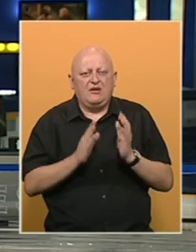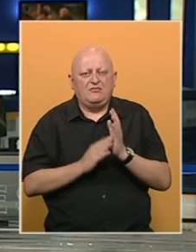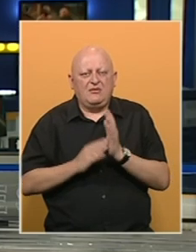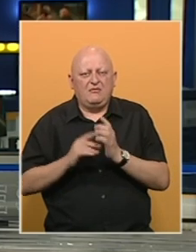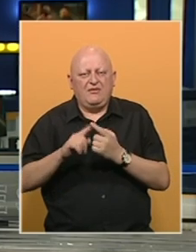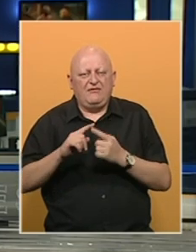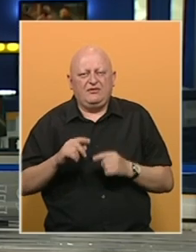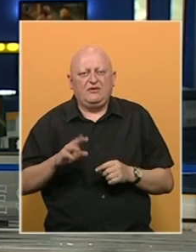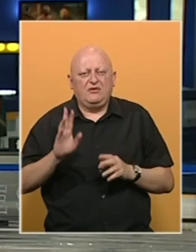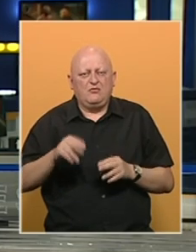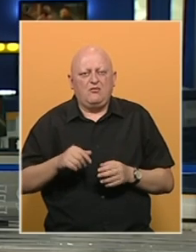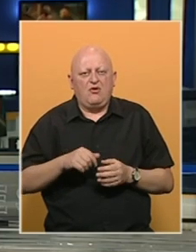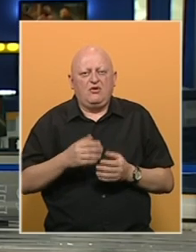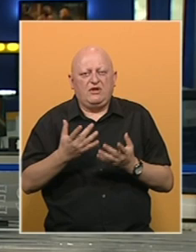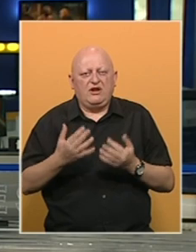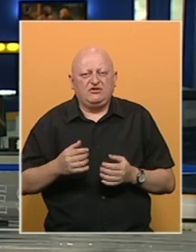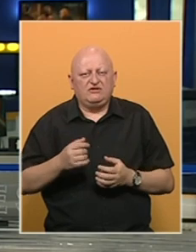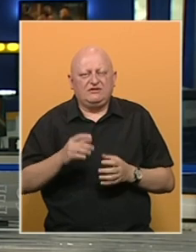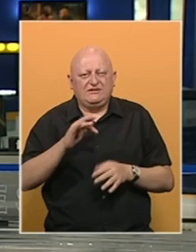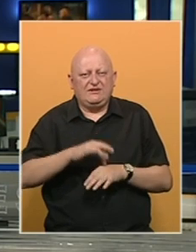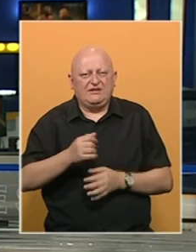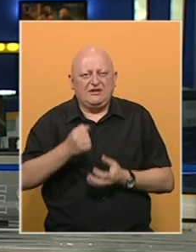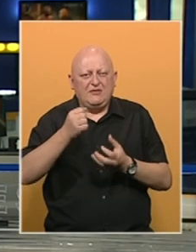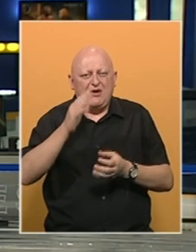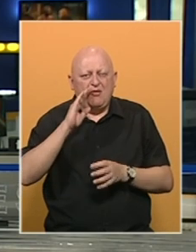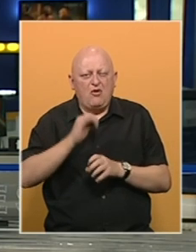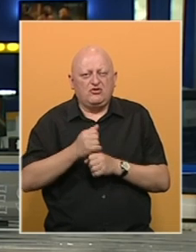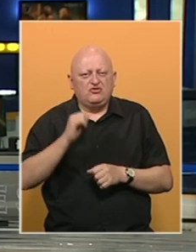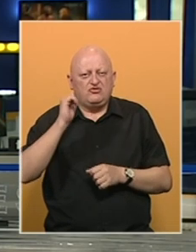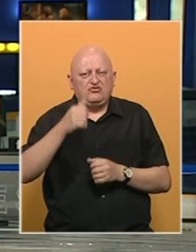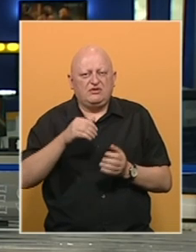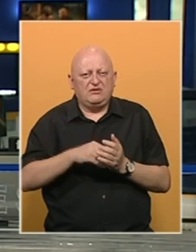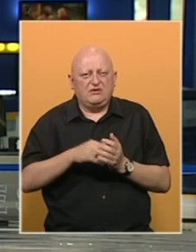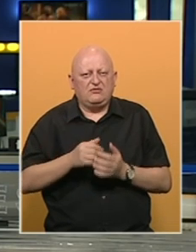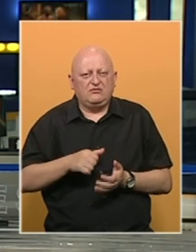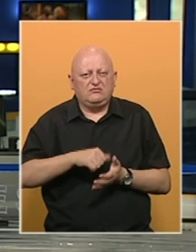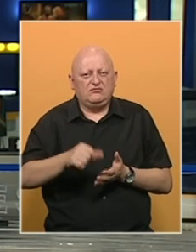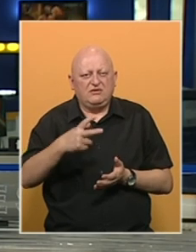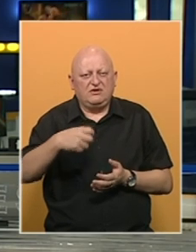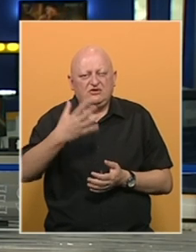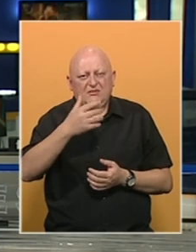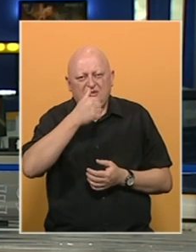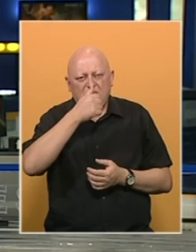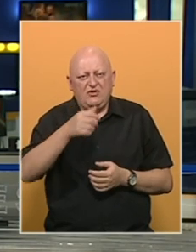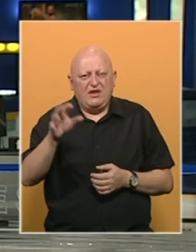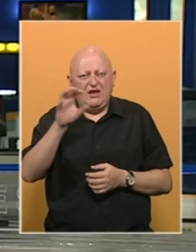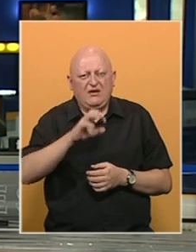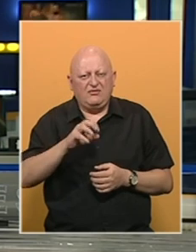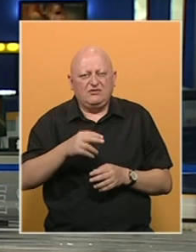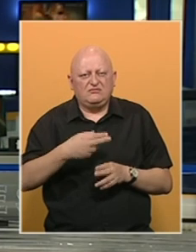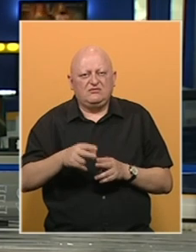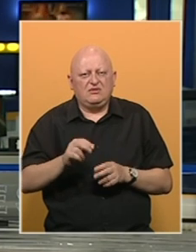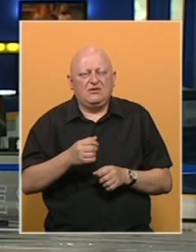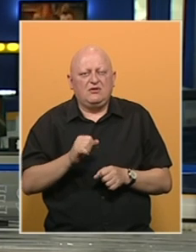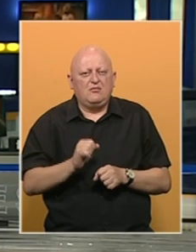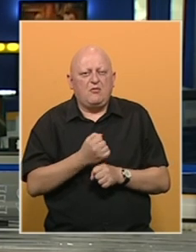Međunarodni i monetarni fond bi na račun Centralne banke Bosne i Hercegovine suta trebalo da uplati oko 305 miliona evra za saniranje